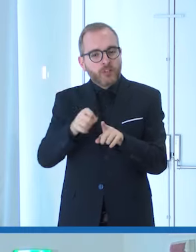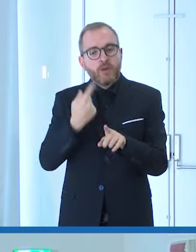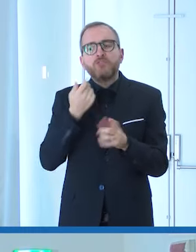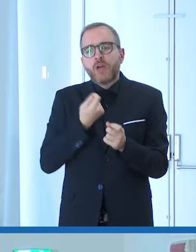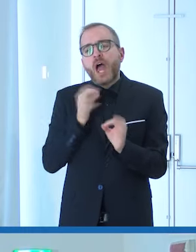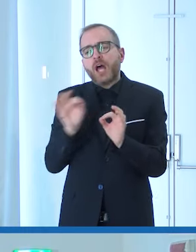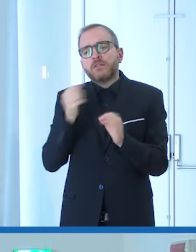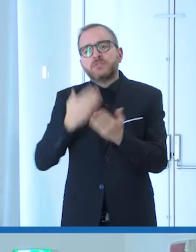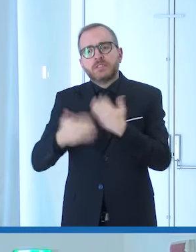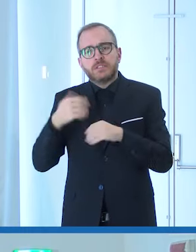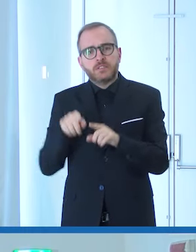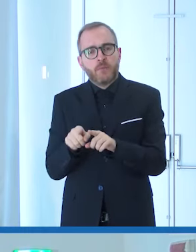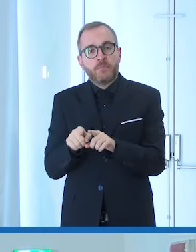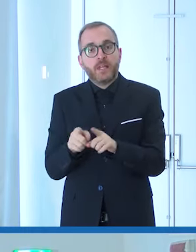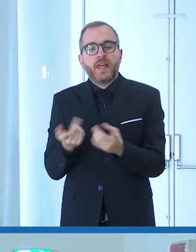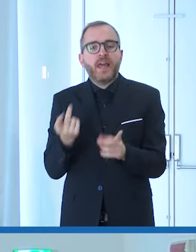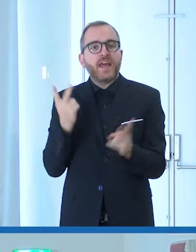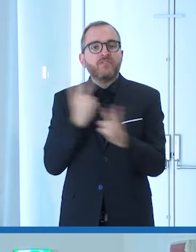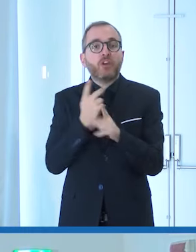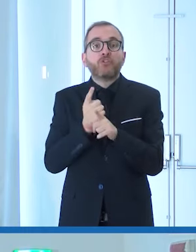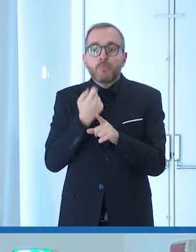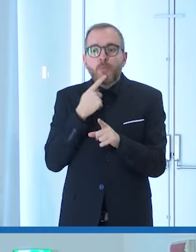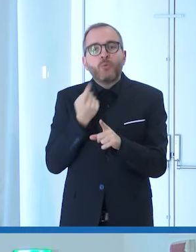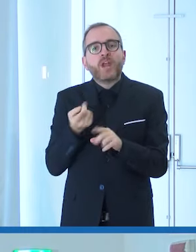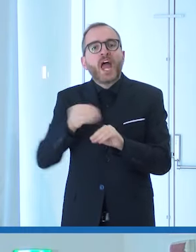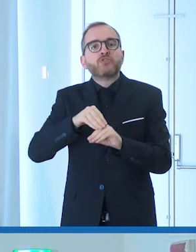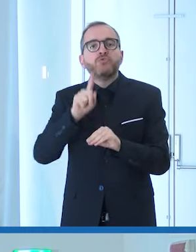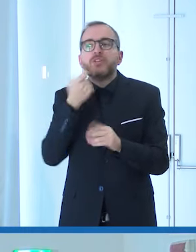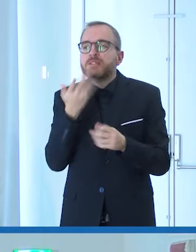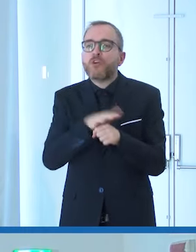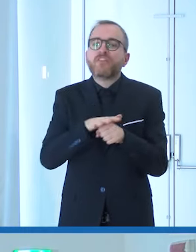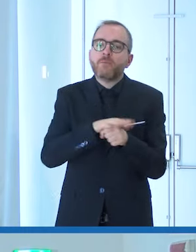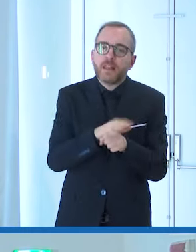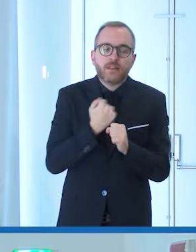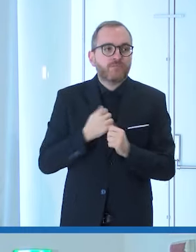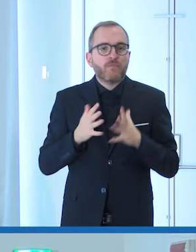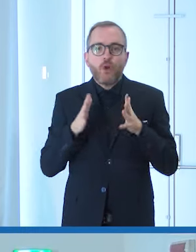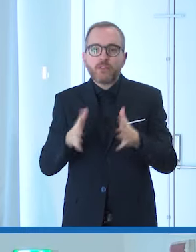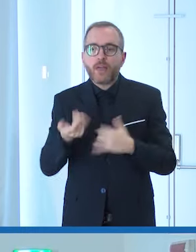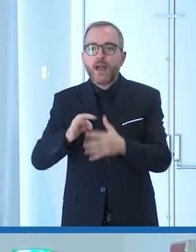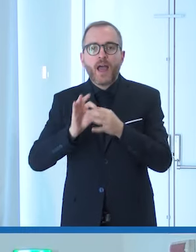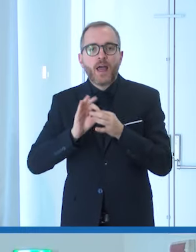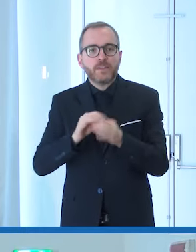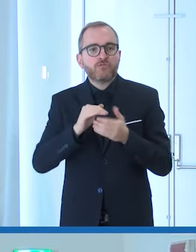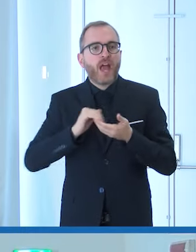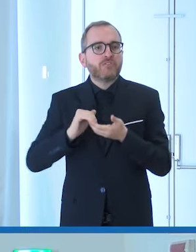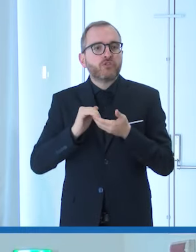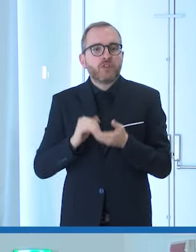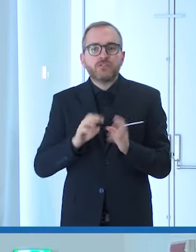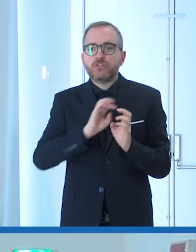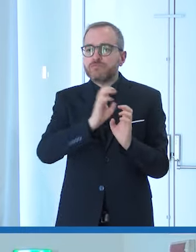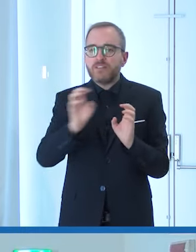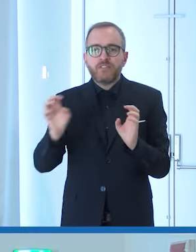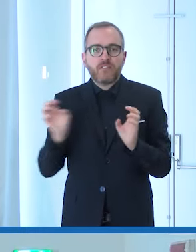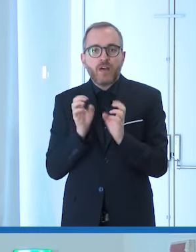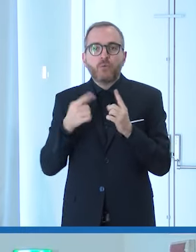ma poi ci dobbiamo mettere giustamente i familiari i volontari gli amici le associazioni allora davvero la disabilità